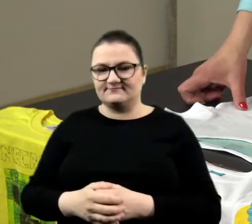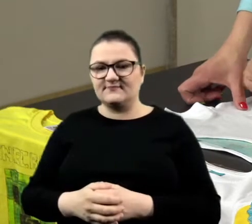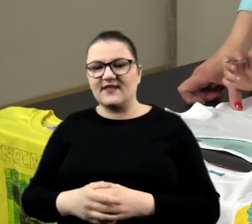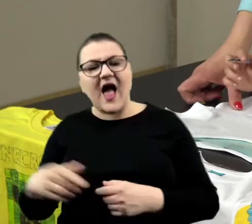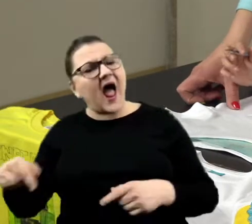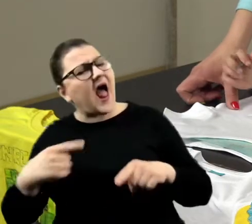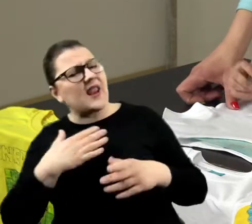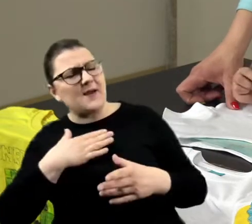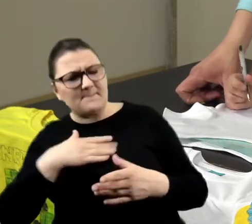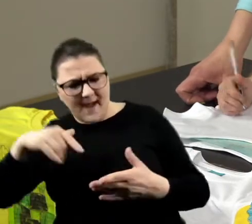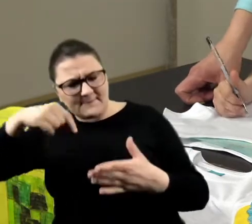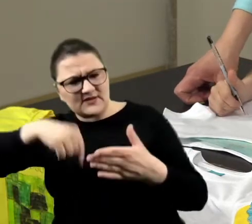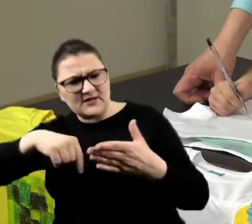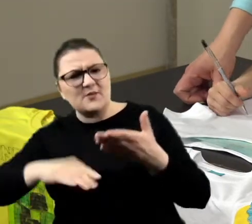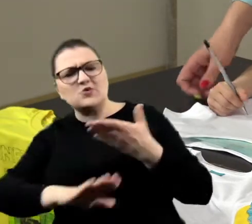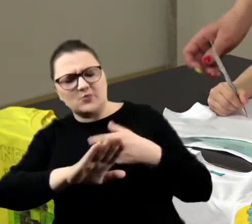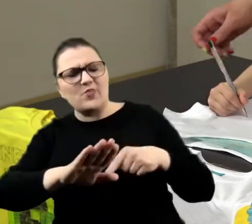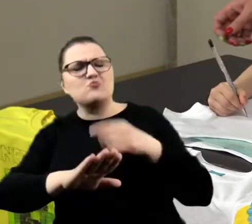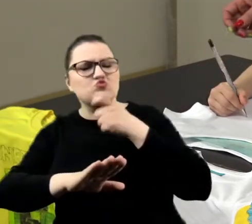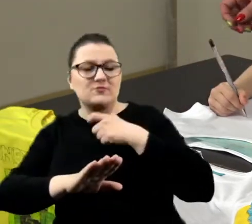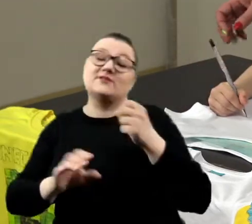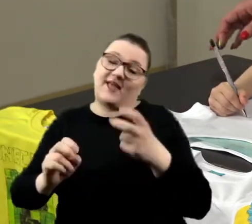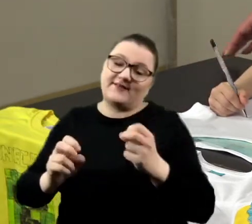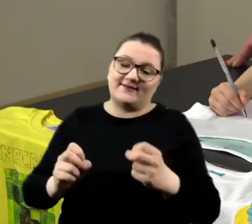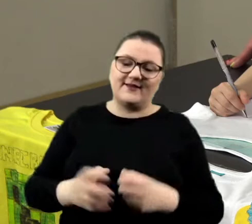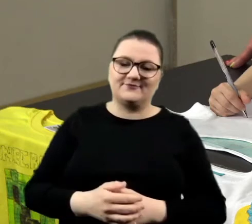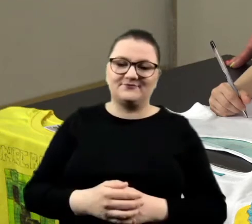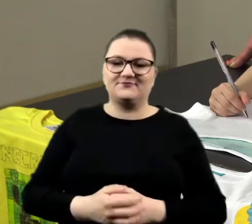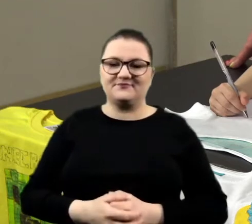flamastrem pod A, że tu pod spodem. No tak. Oczywiście.